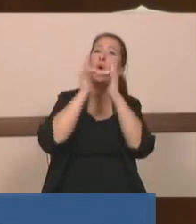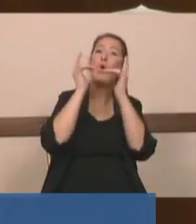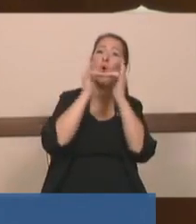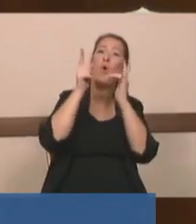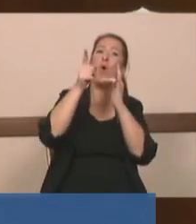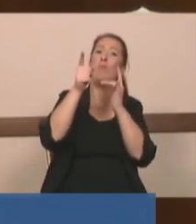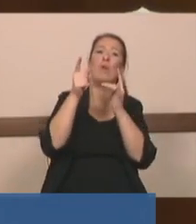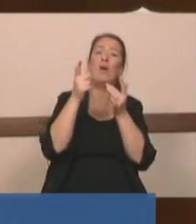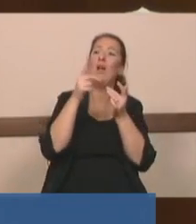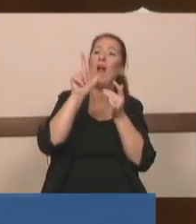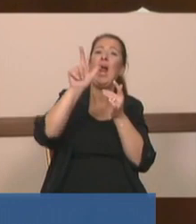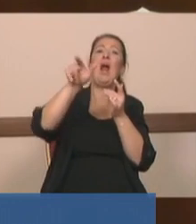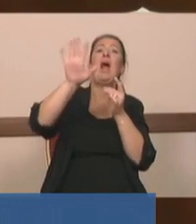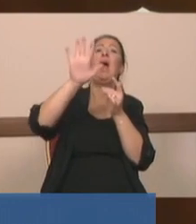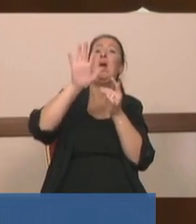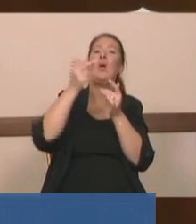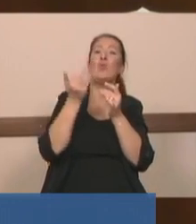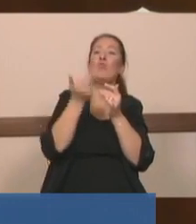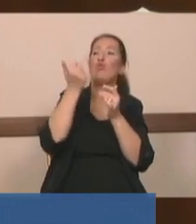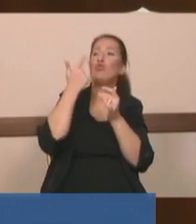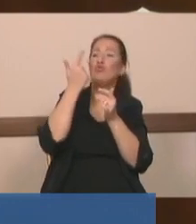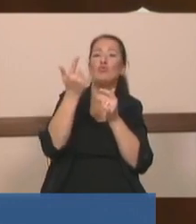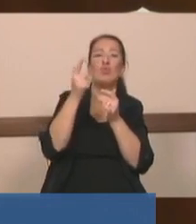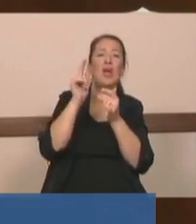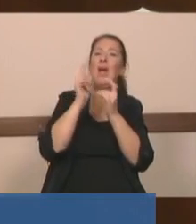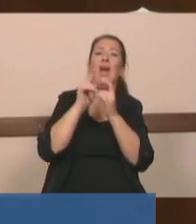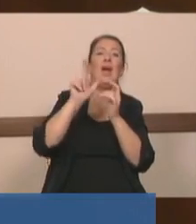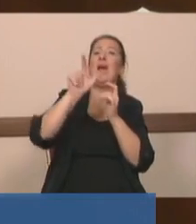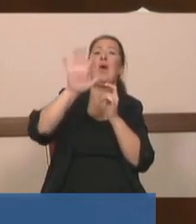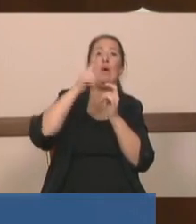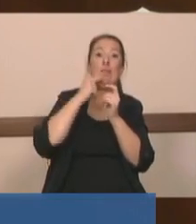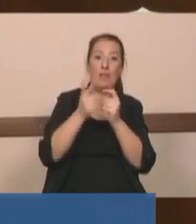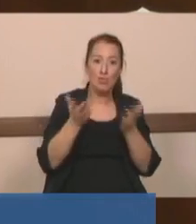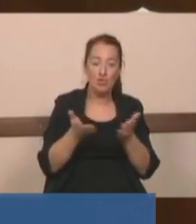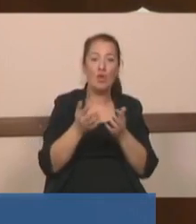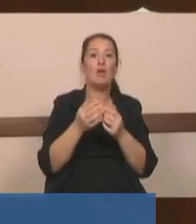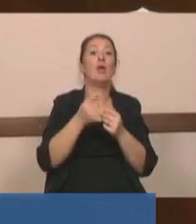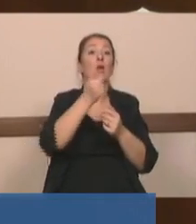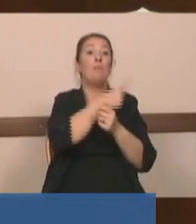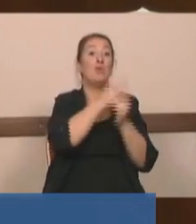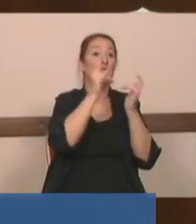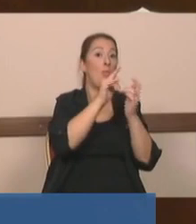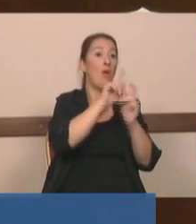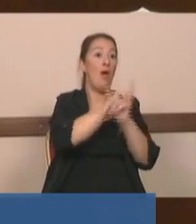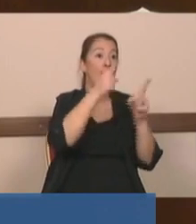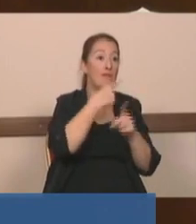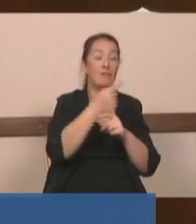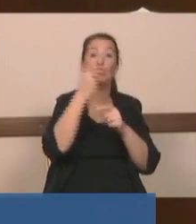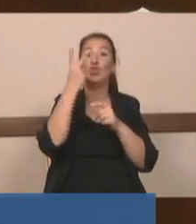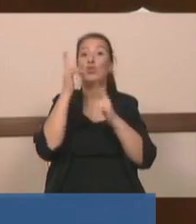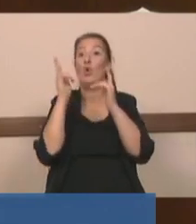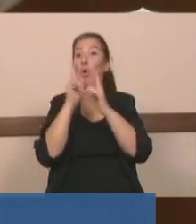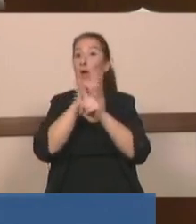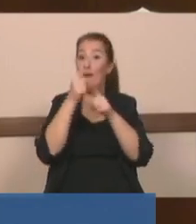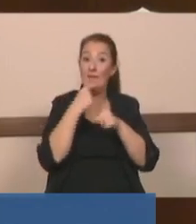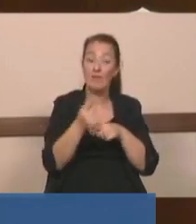geçecek demiş. Asılı birinci köprüye karşı çıkmış. Ikinci köprüye karşı çıkmış. Üçüncü köprüye karşı